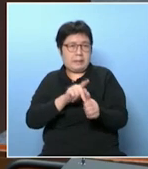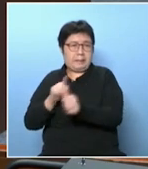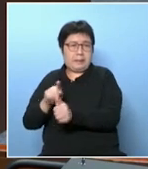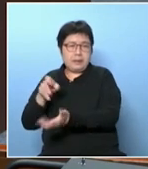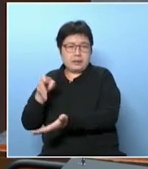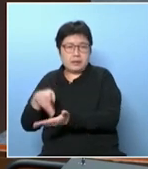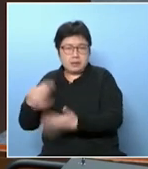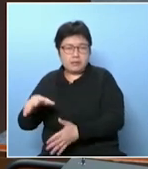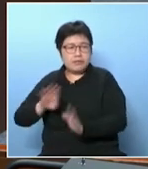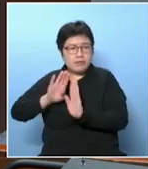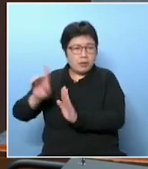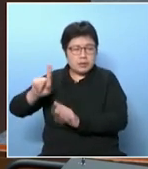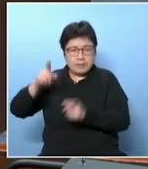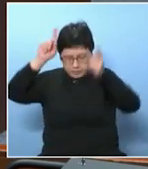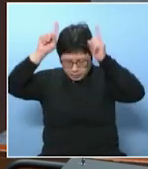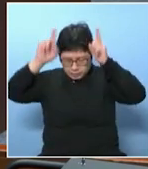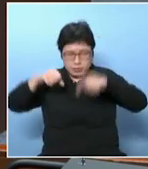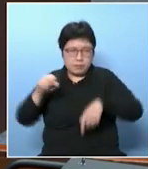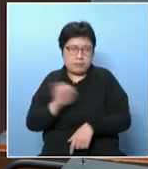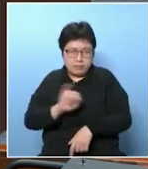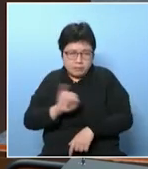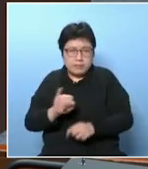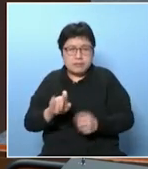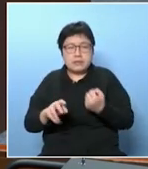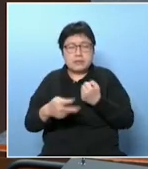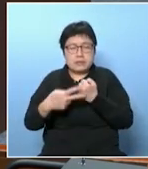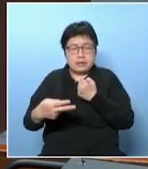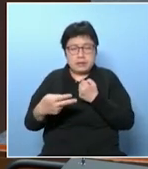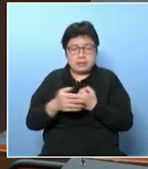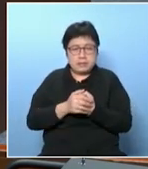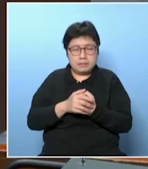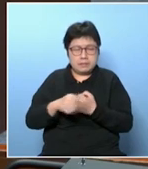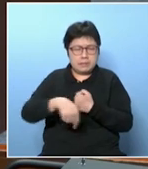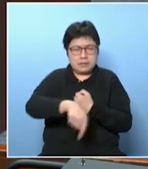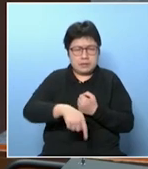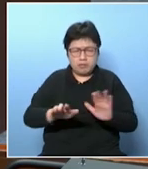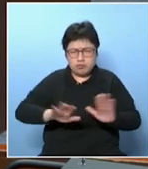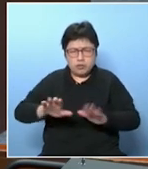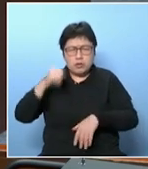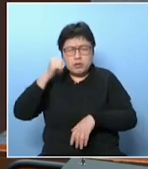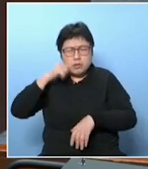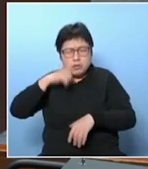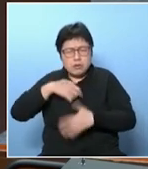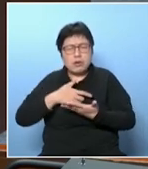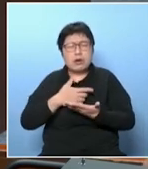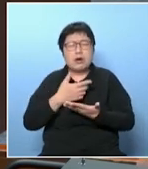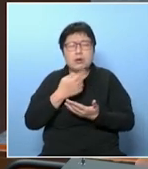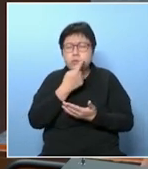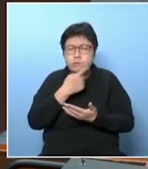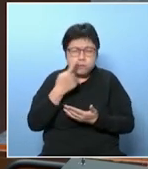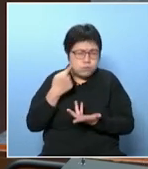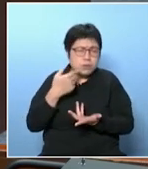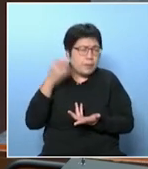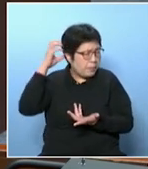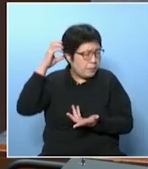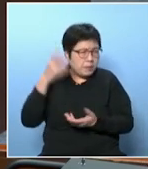怎樣去預防被登記呢?不要濫用呢?其實我們在地區處理很多公公婆婆的記憶力不太好其實他們都